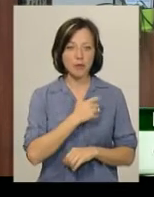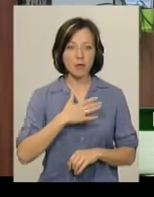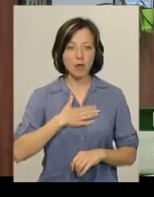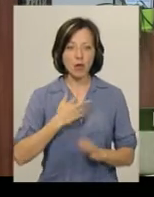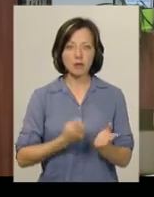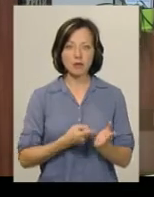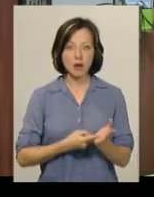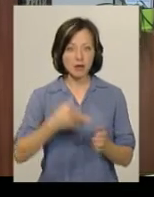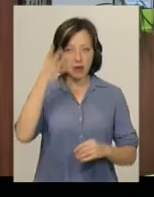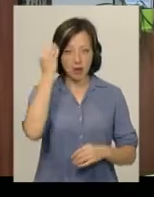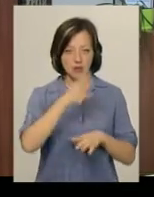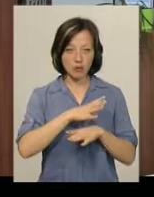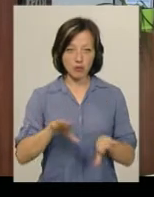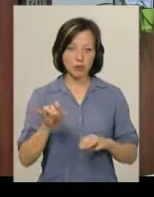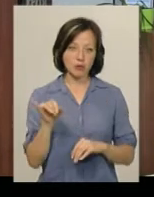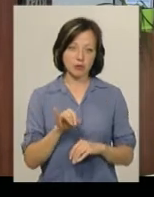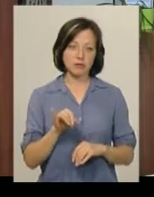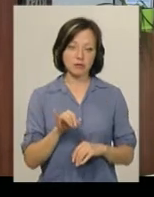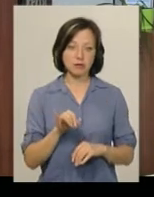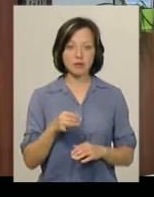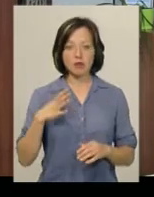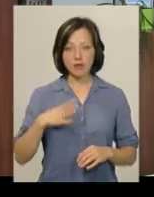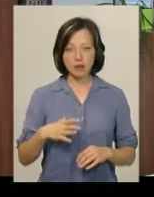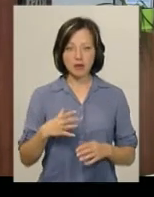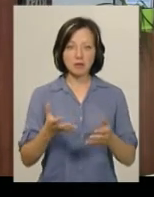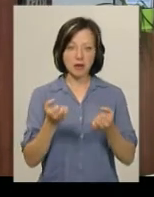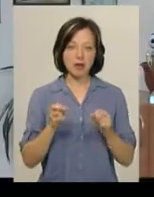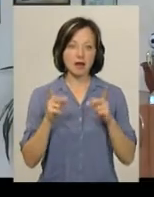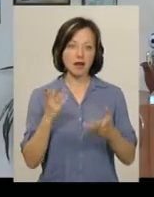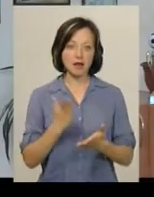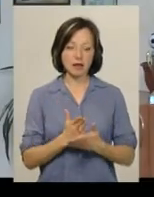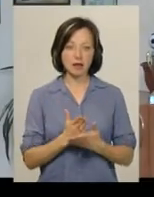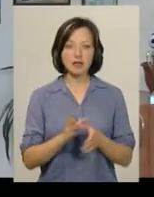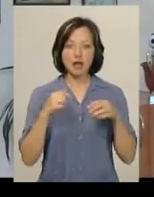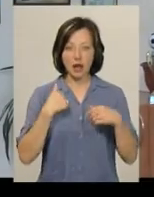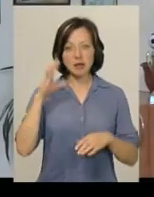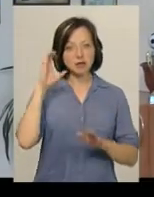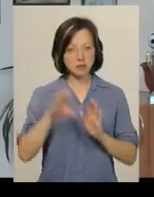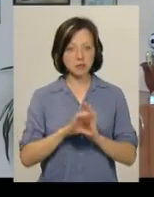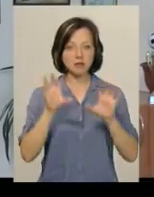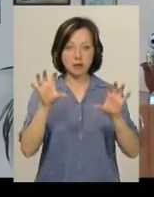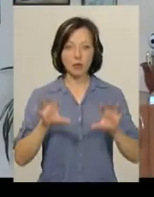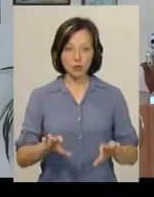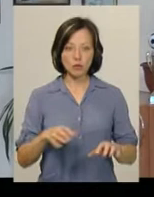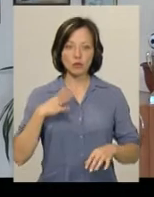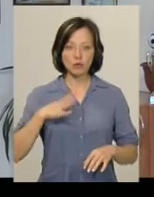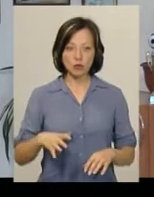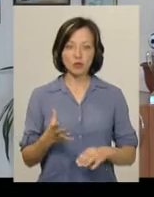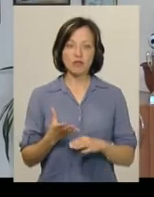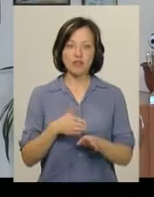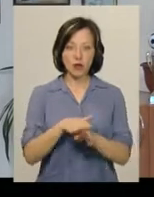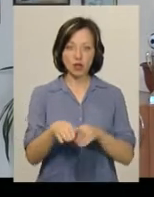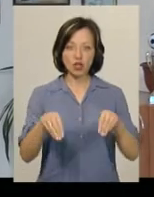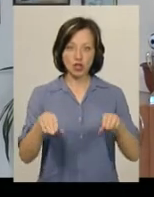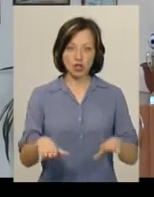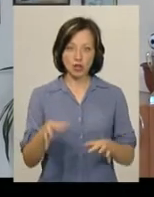аргументи не було враховано, доведеться прийняти так, як є. Як законослухняний громадянин я мушу виконати